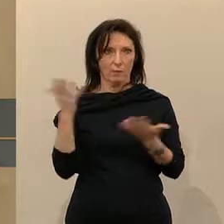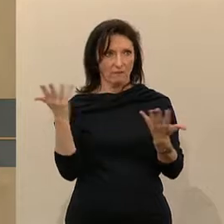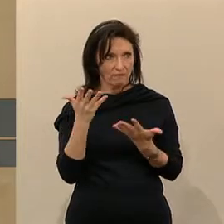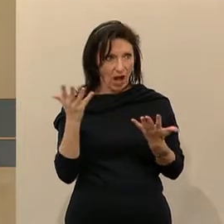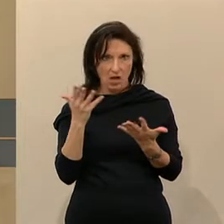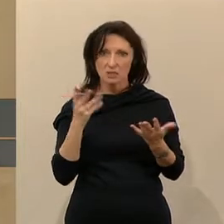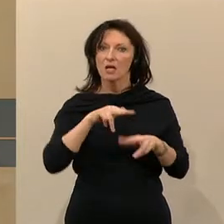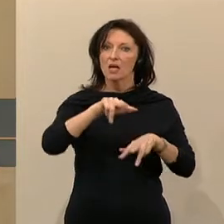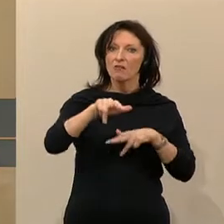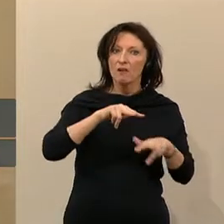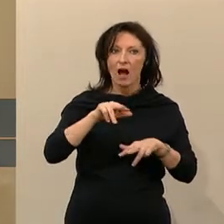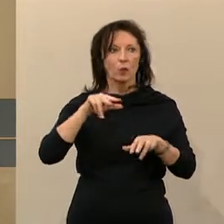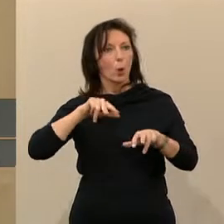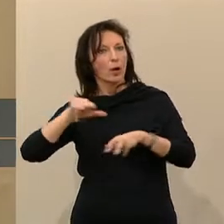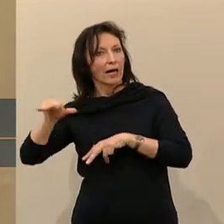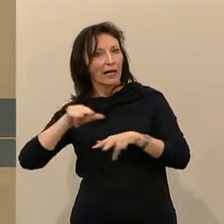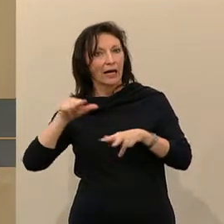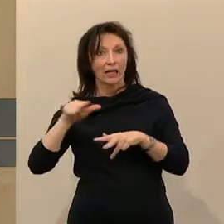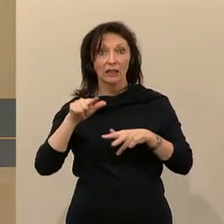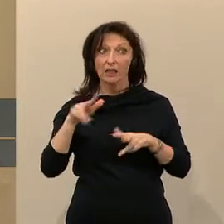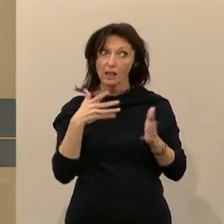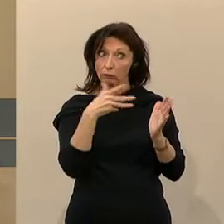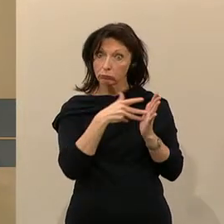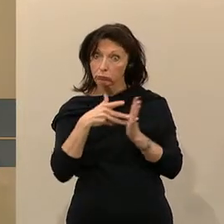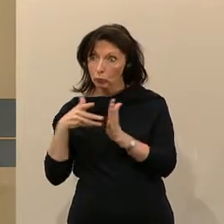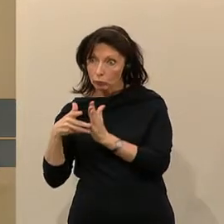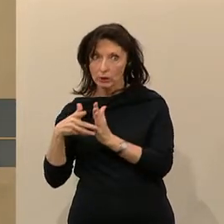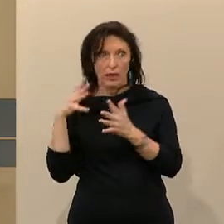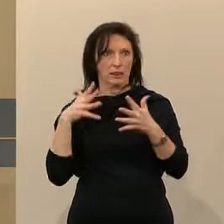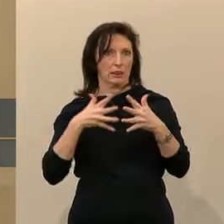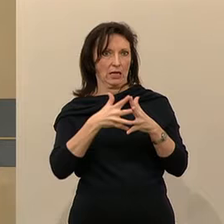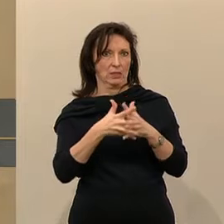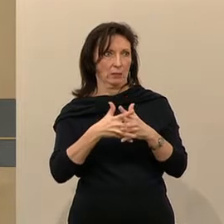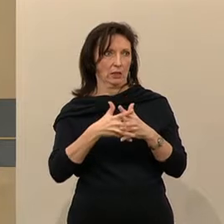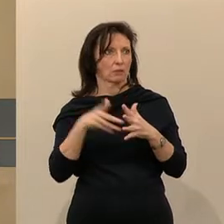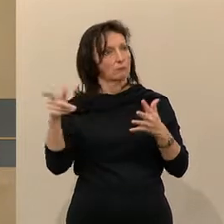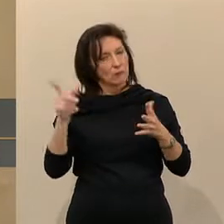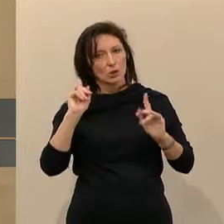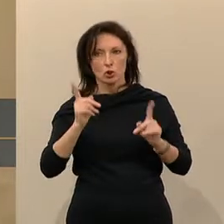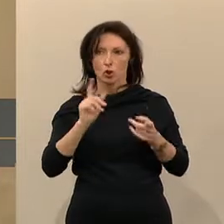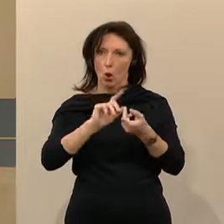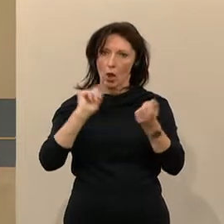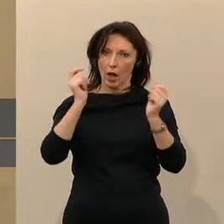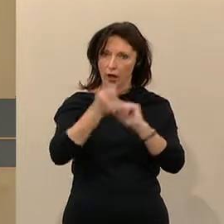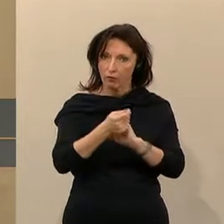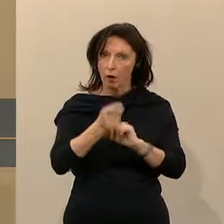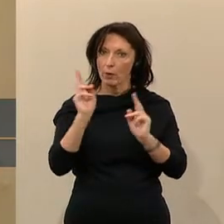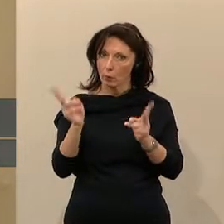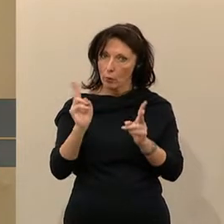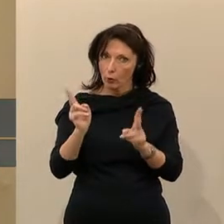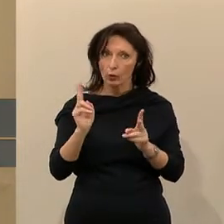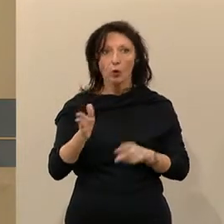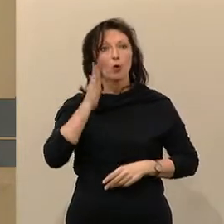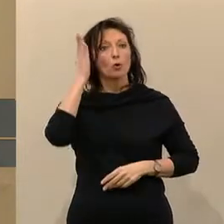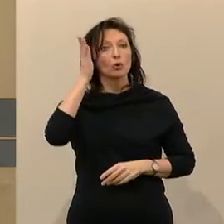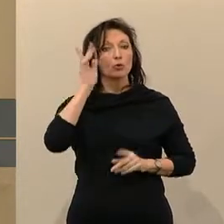zu kontrollieren, Missstände offen zu legen und für Transparenz zu sorgen. Den Weg freizumachen für Reformen und in Zukunft zu